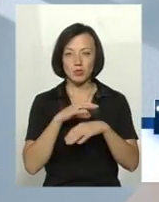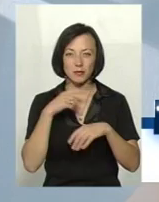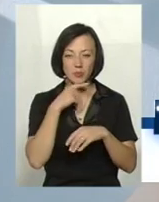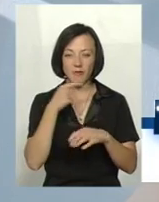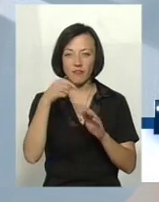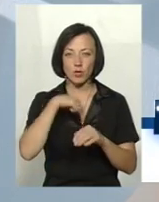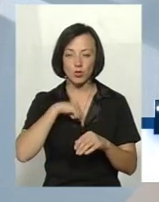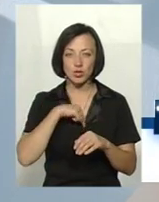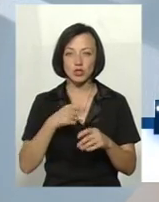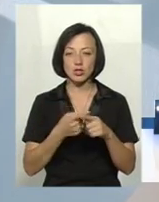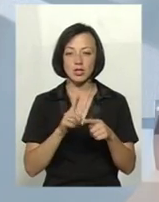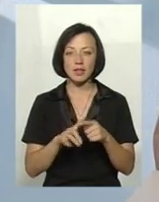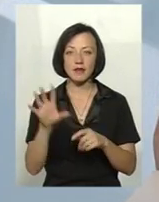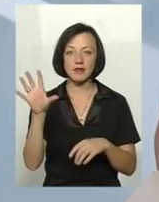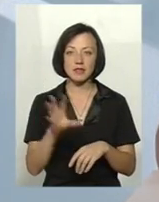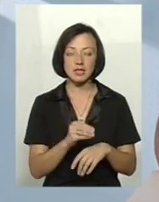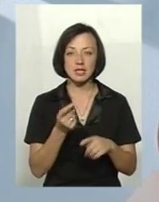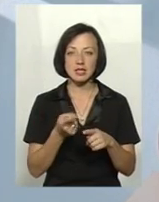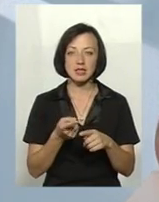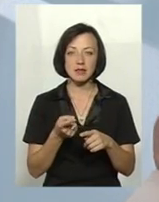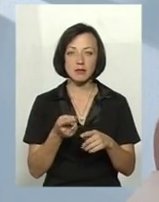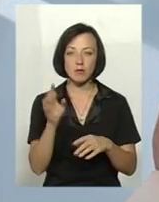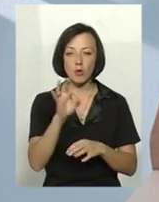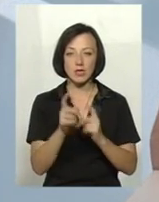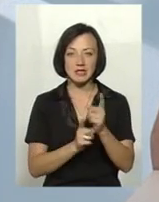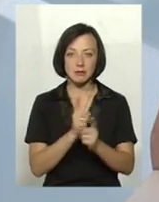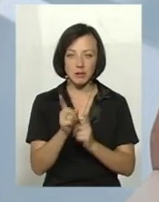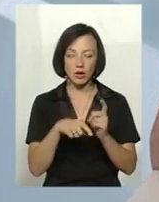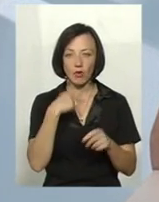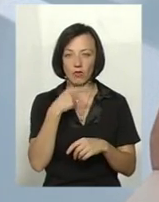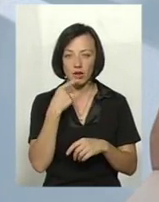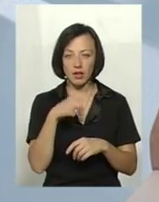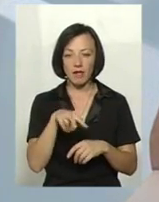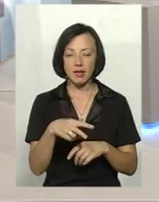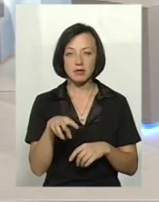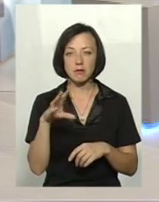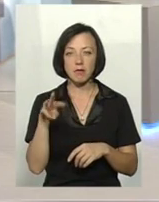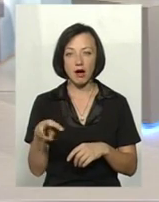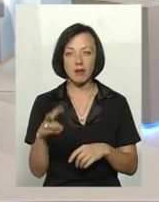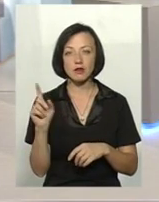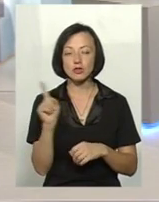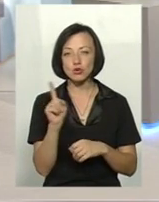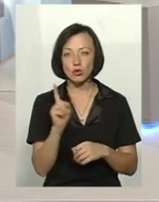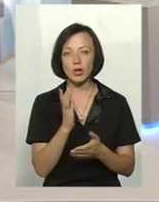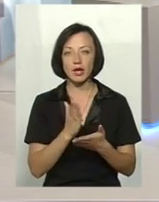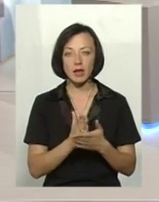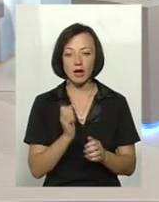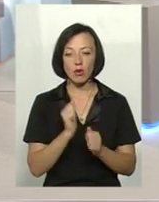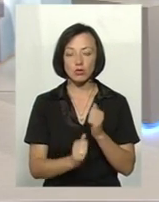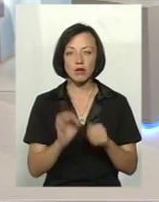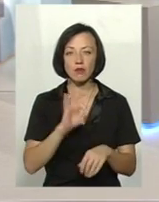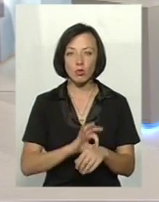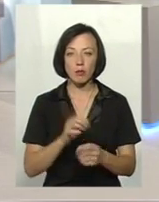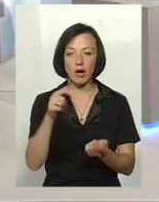внутрішні органи, і от саме про ці зміни, які говорила Леся Михайлівна, що є для кожної